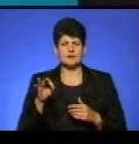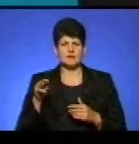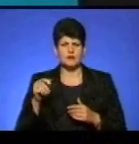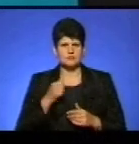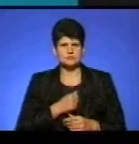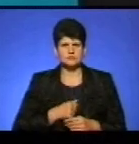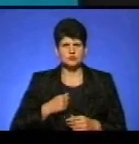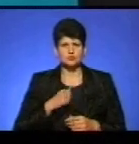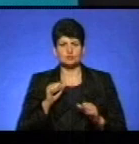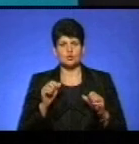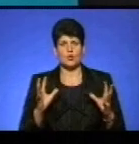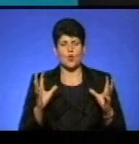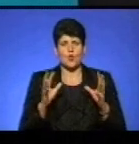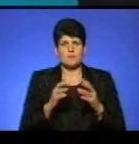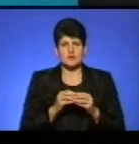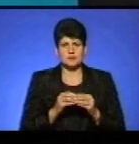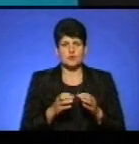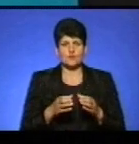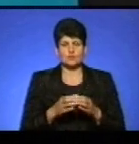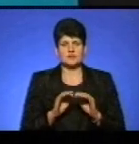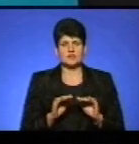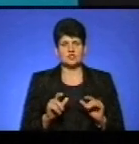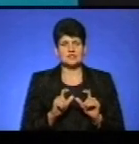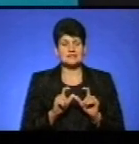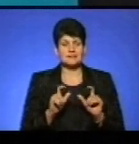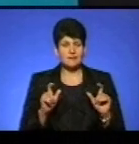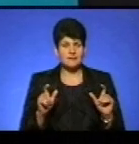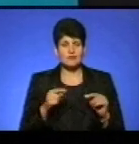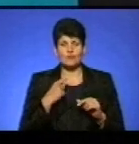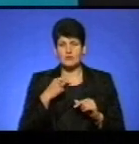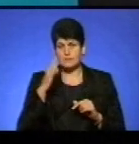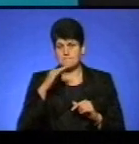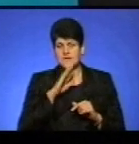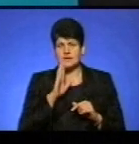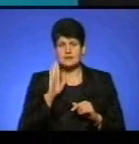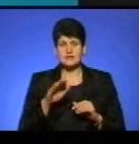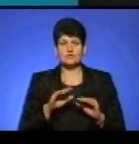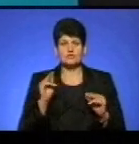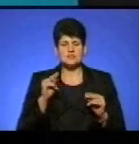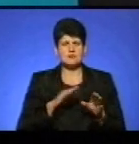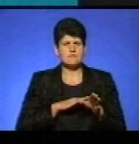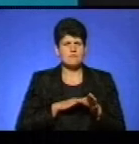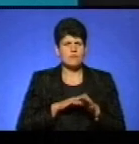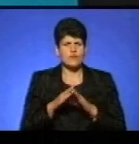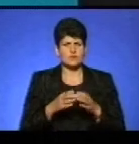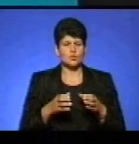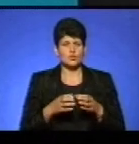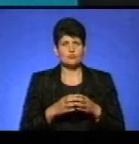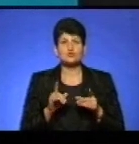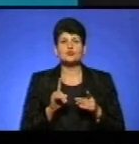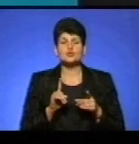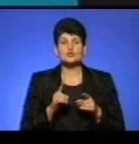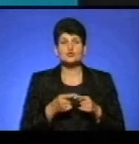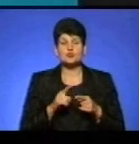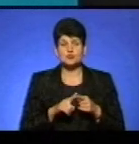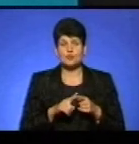можливості об'єднання груп у дитсадках. Таким чином, як стверджують батьки, діти будуть навчатися у переповнених групах. Що з цього приводу